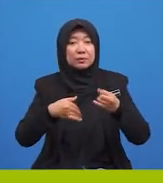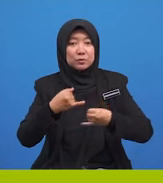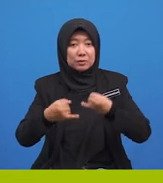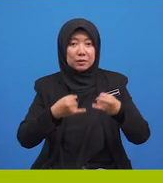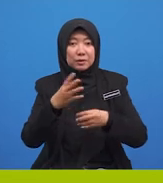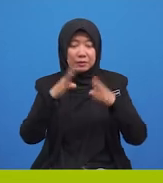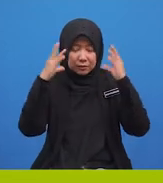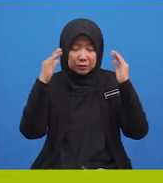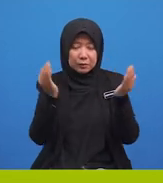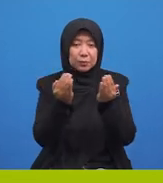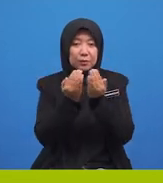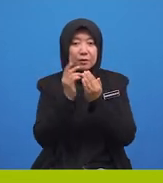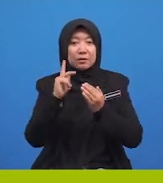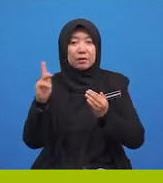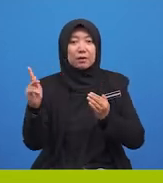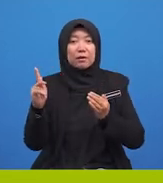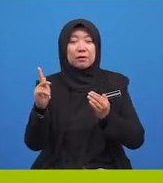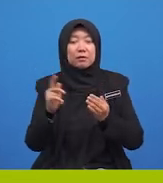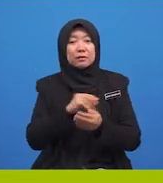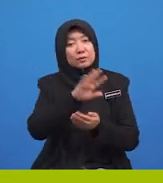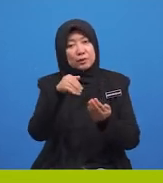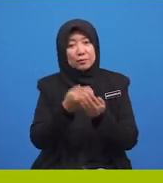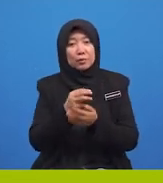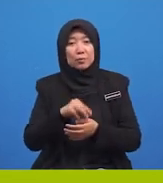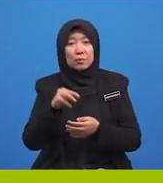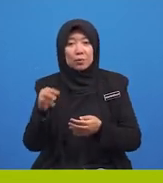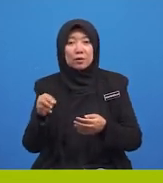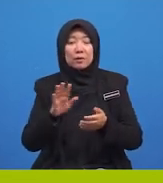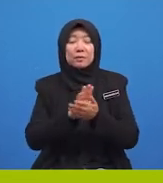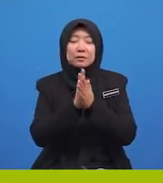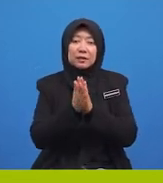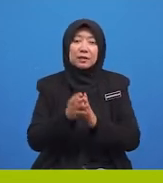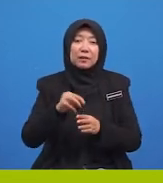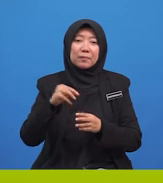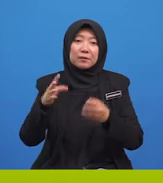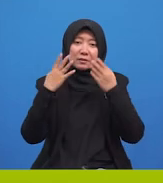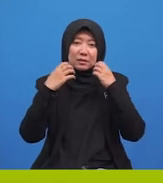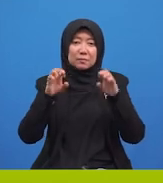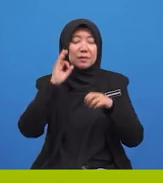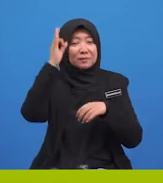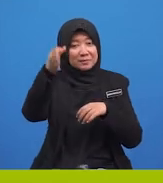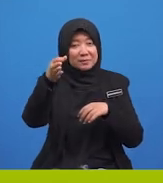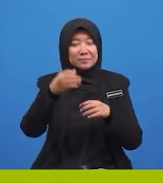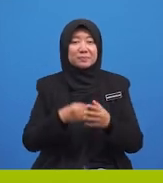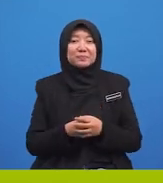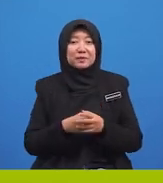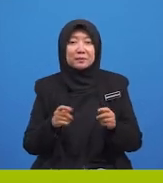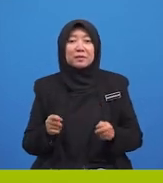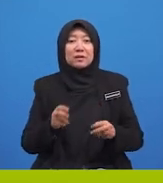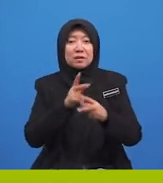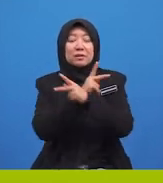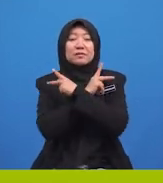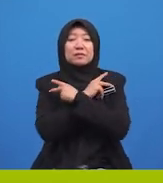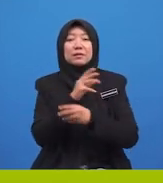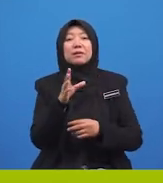dan Cikgu doakan semoga semua murid menjadi murid cemelang pada masa akan datang. Terima kasih